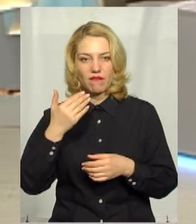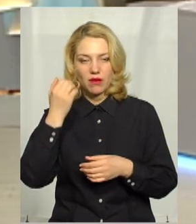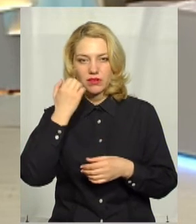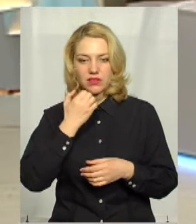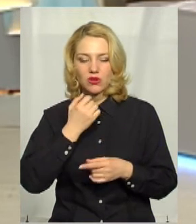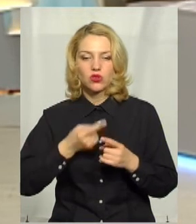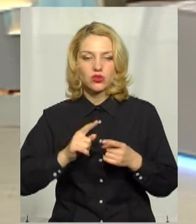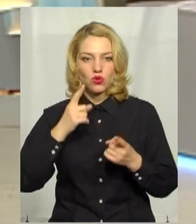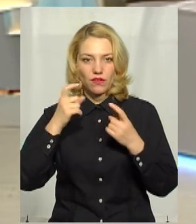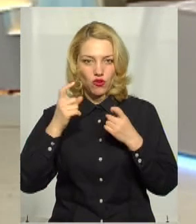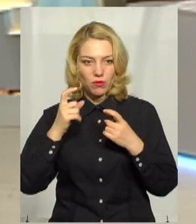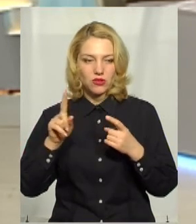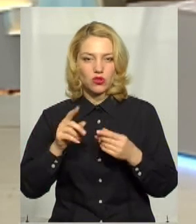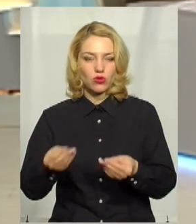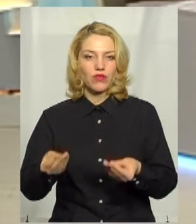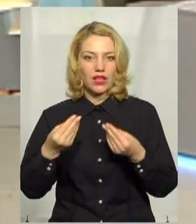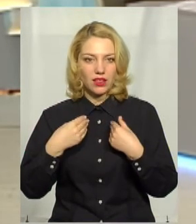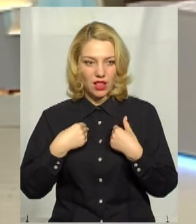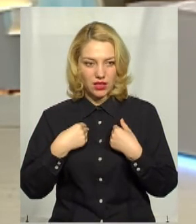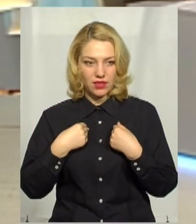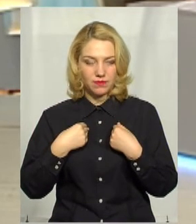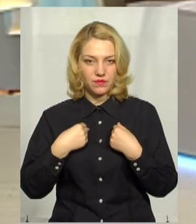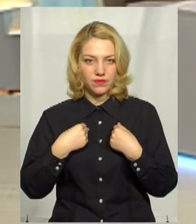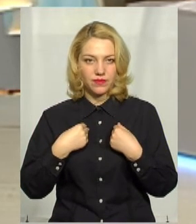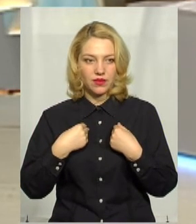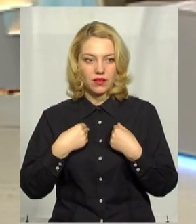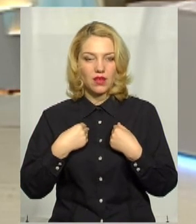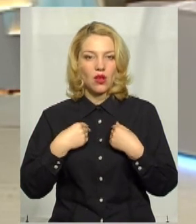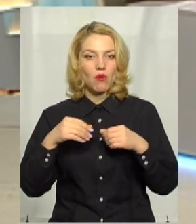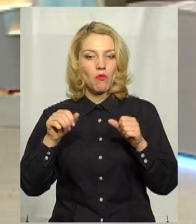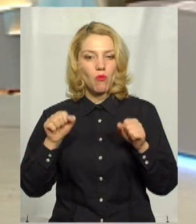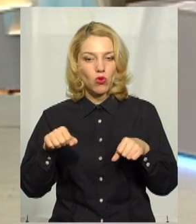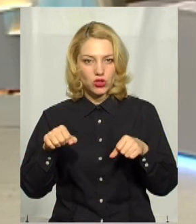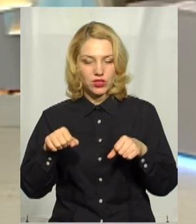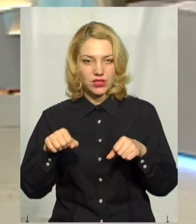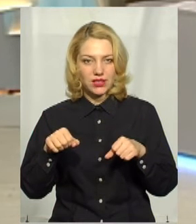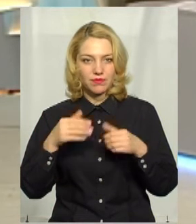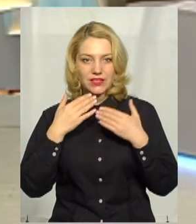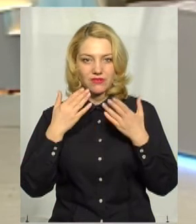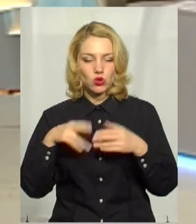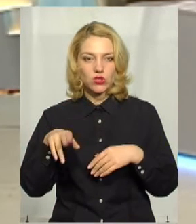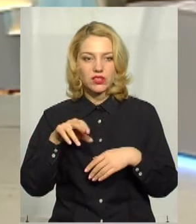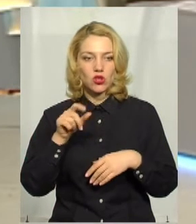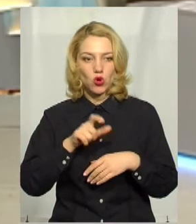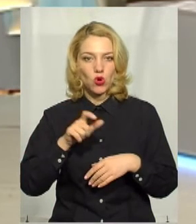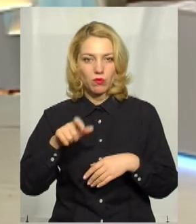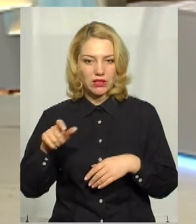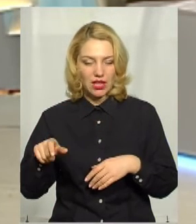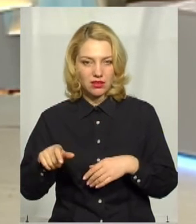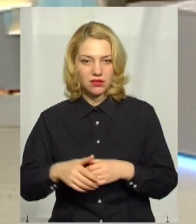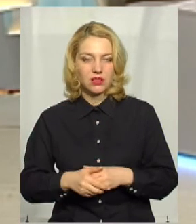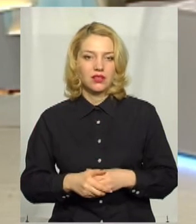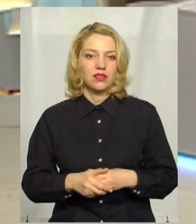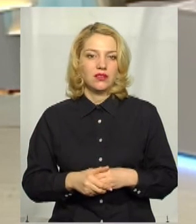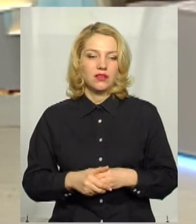Я вам дякую за ту інформацію, яку ви надали. Ви можете звернутися до містян